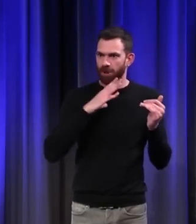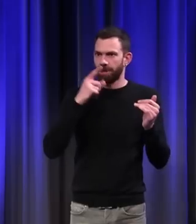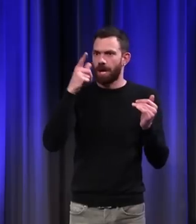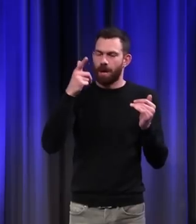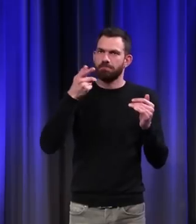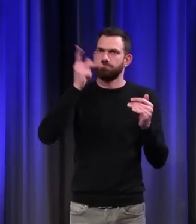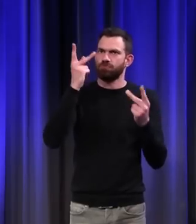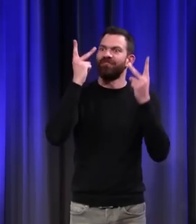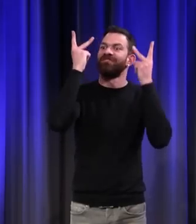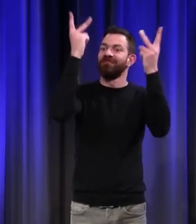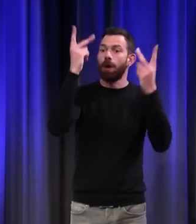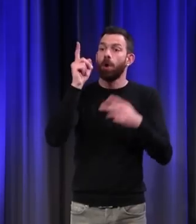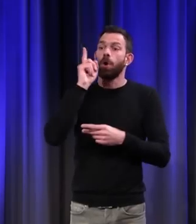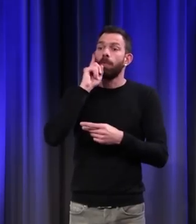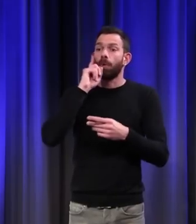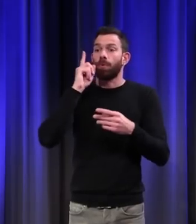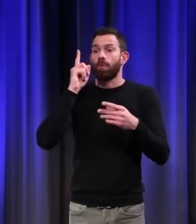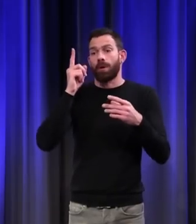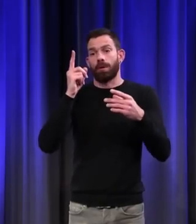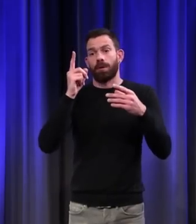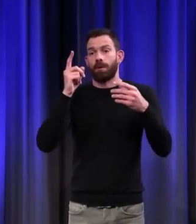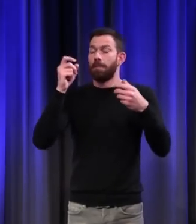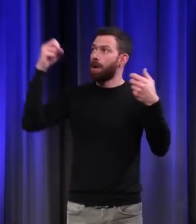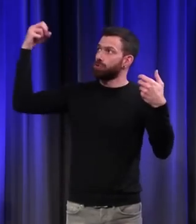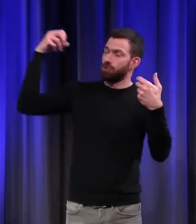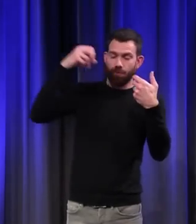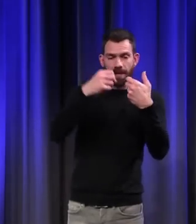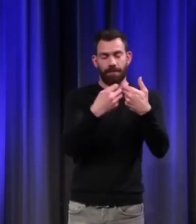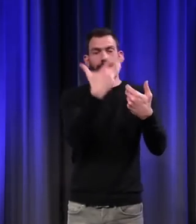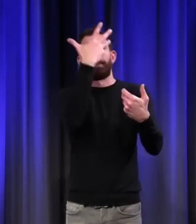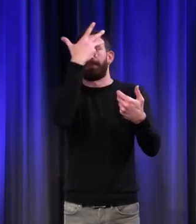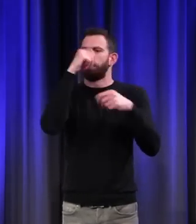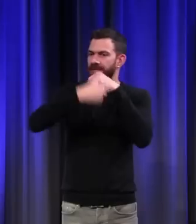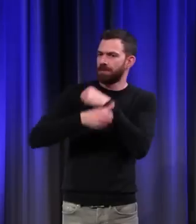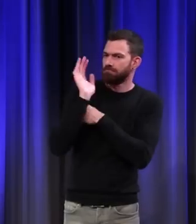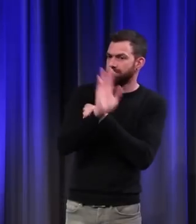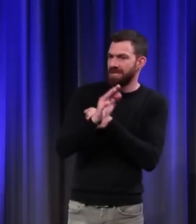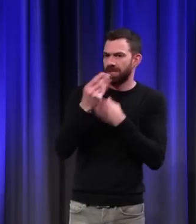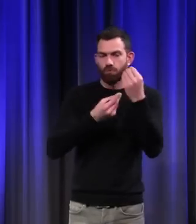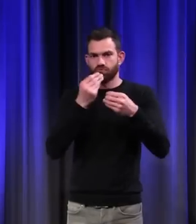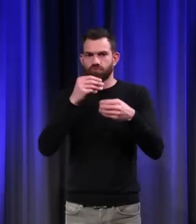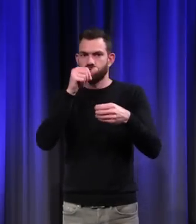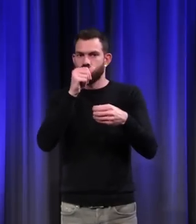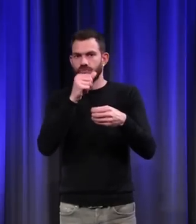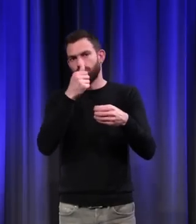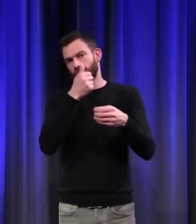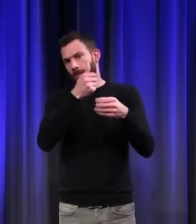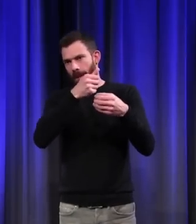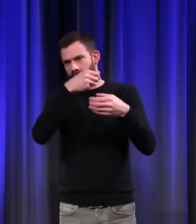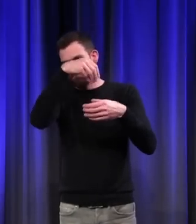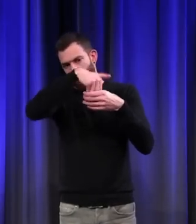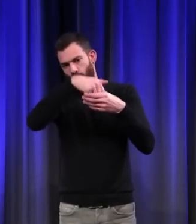parce qu'ils renvoient la lumière d'une certaine façon ou sont eux-mêmes lumières. L'or est la valeur de